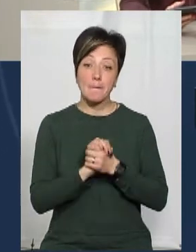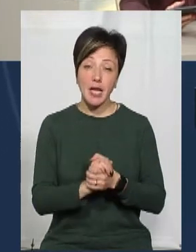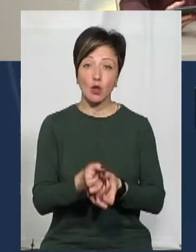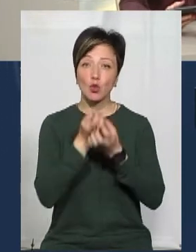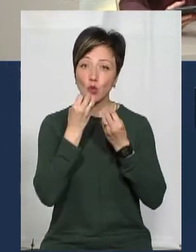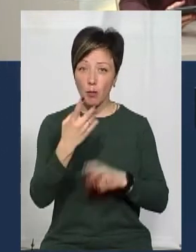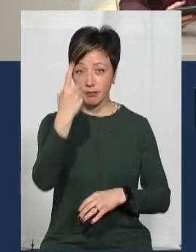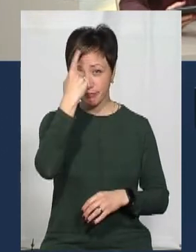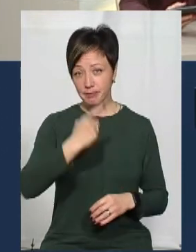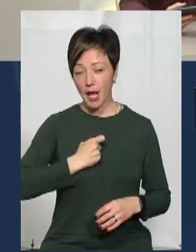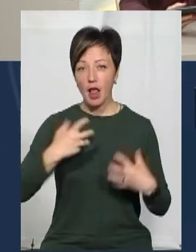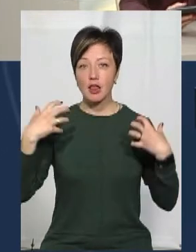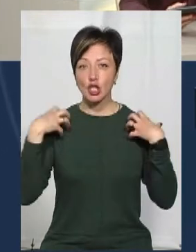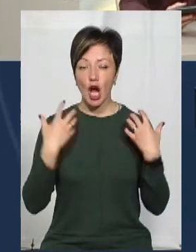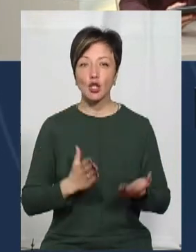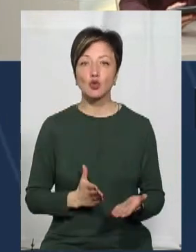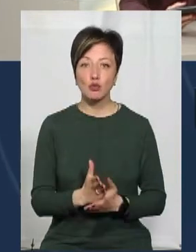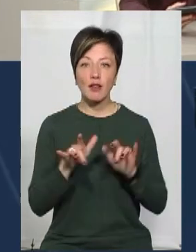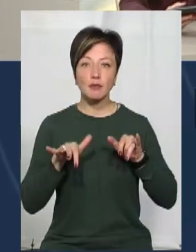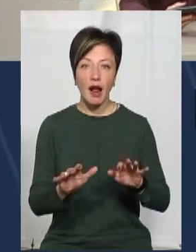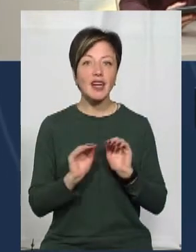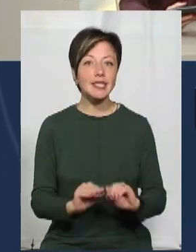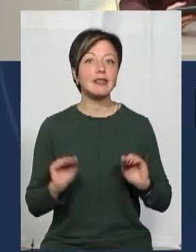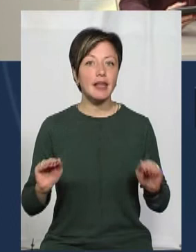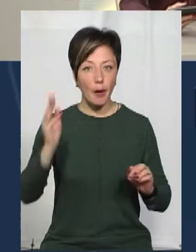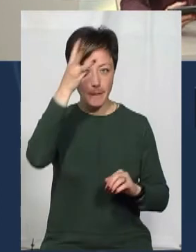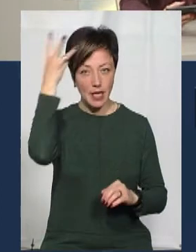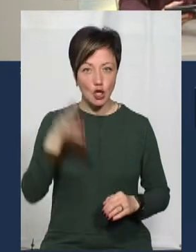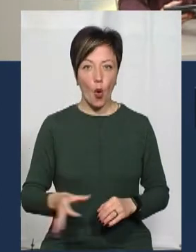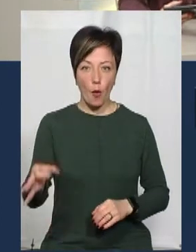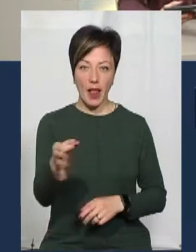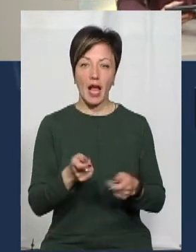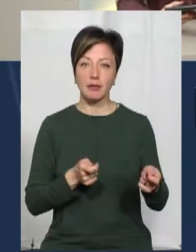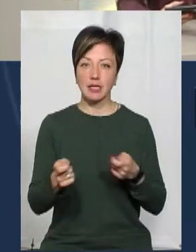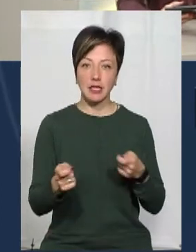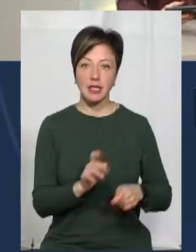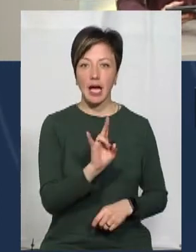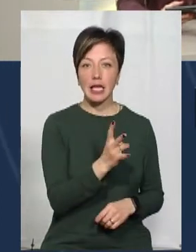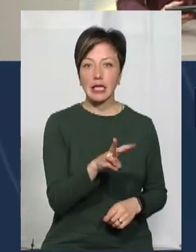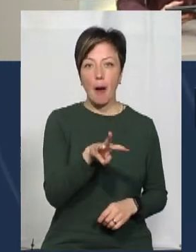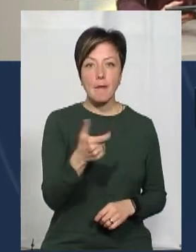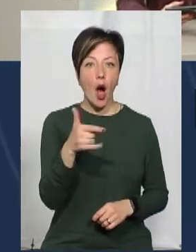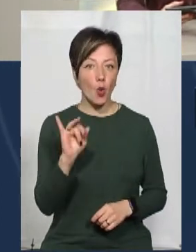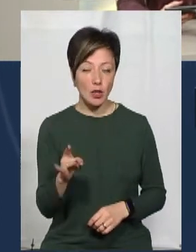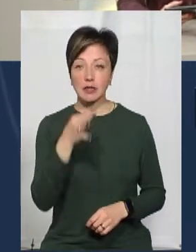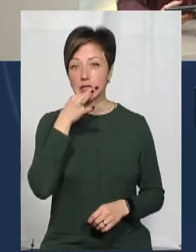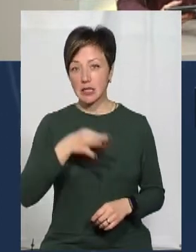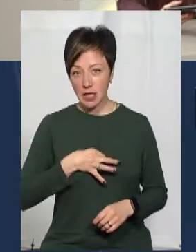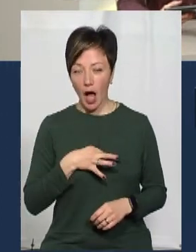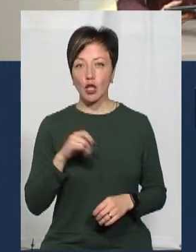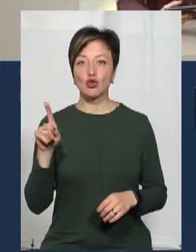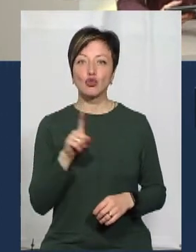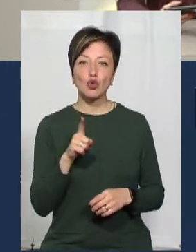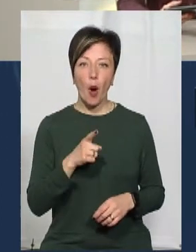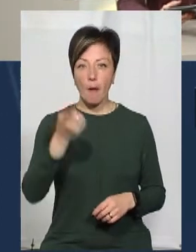цьому запевнила нас начальниця служби у справах дітей Хмельницької обласної державної адміністрації Ніна Магор. Вона сказала, що із